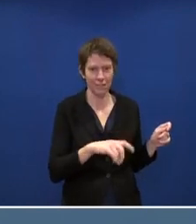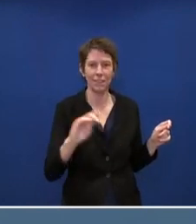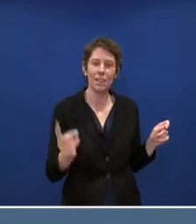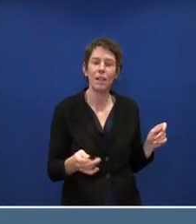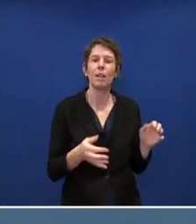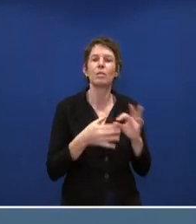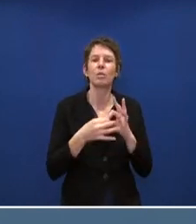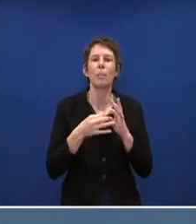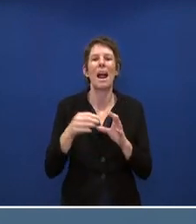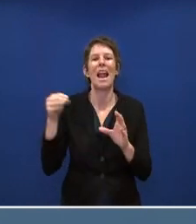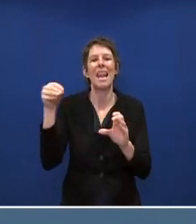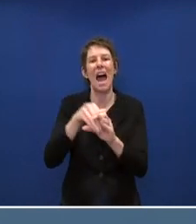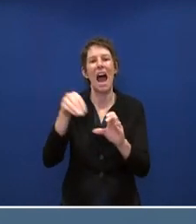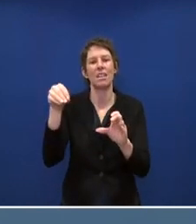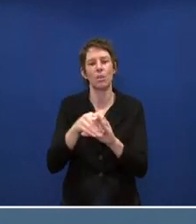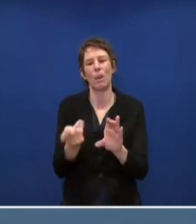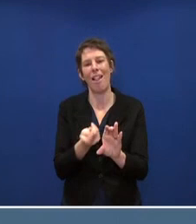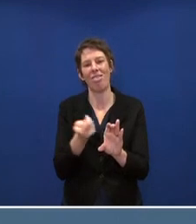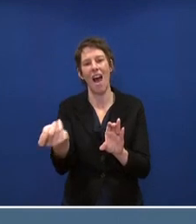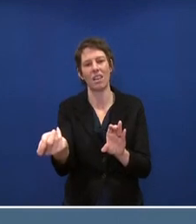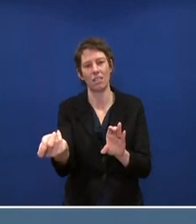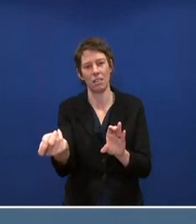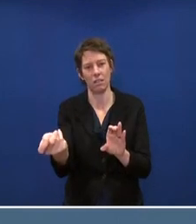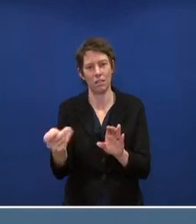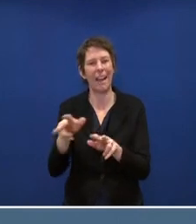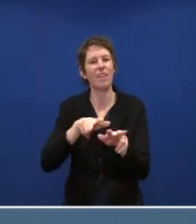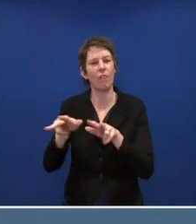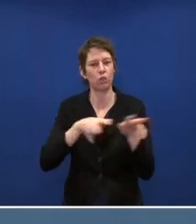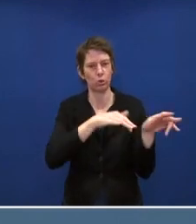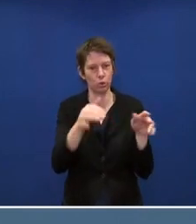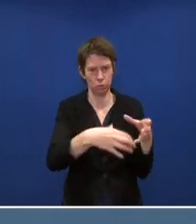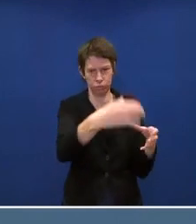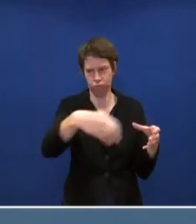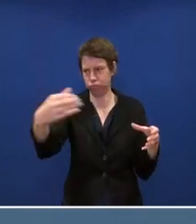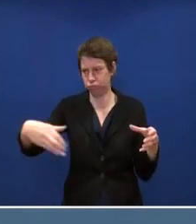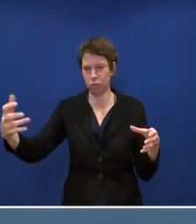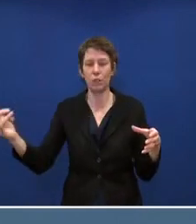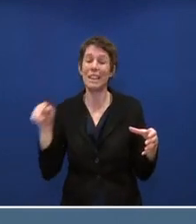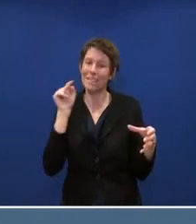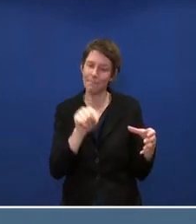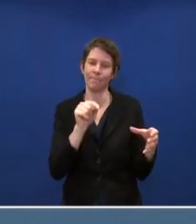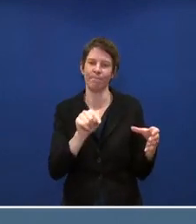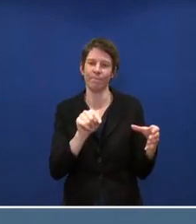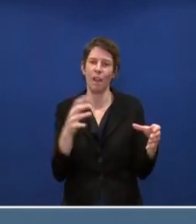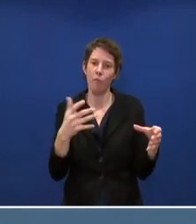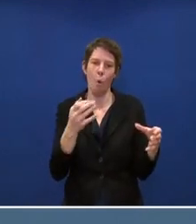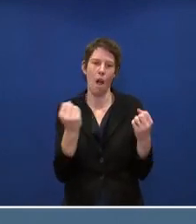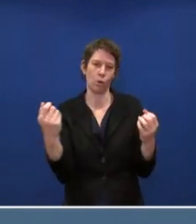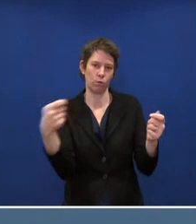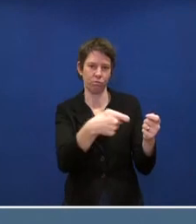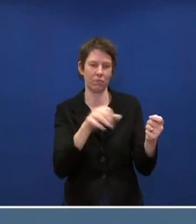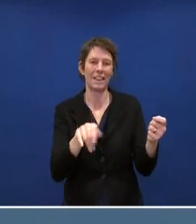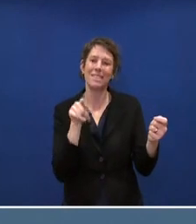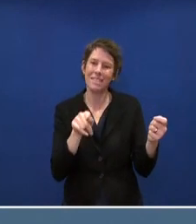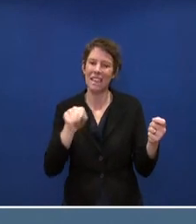Ladeinfrastruktur betrifft, da war klar, hier liegt eine der großen